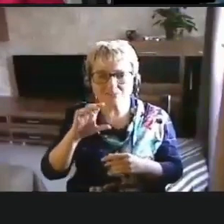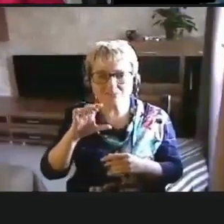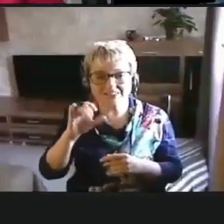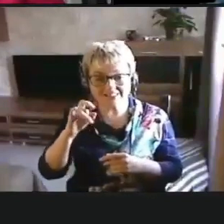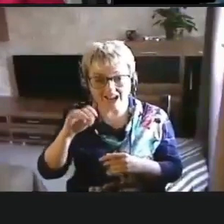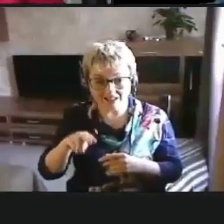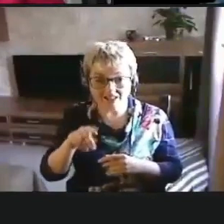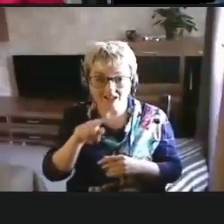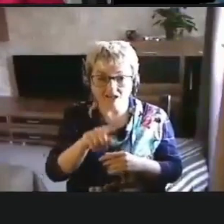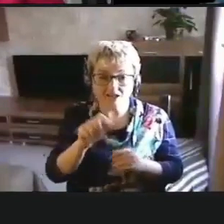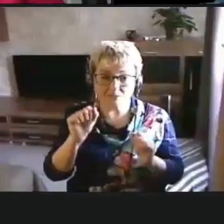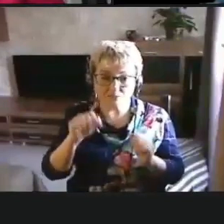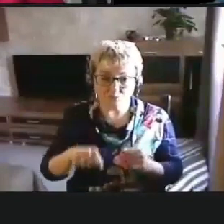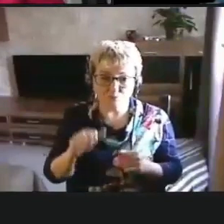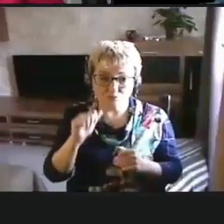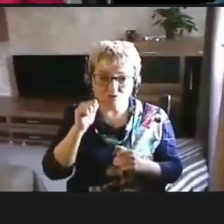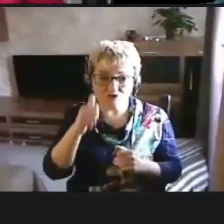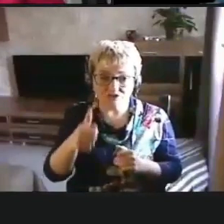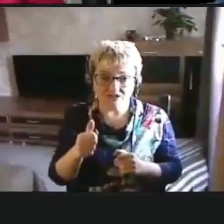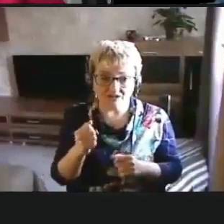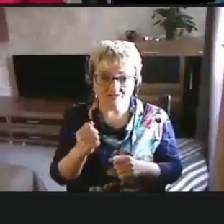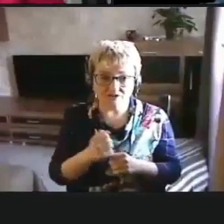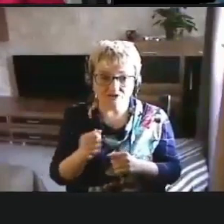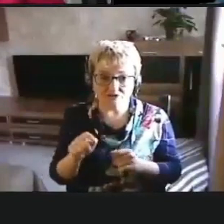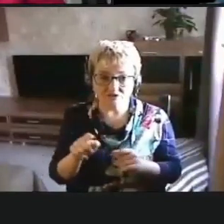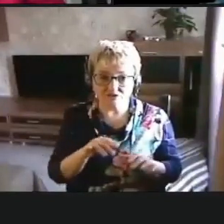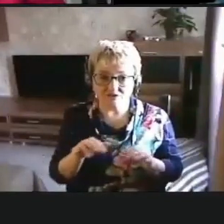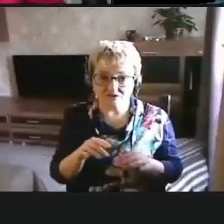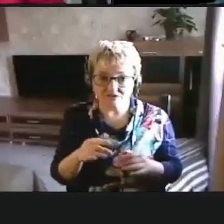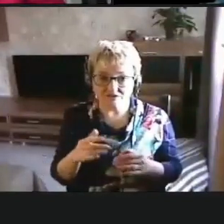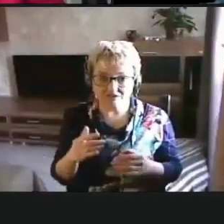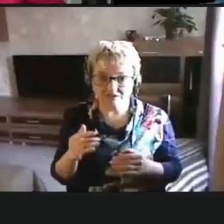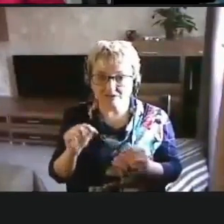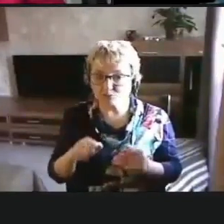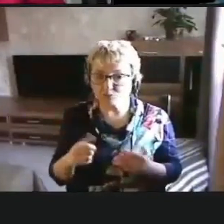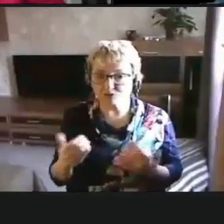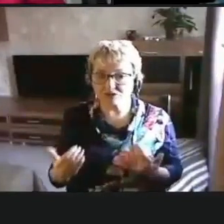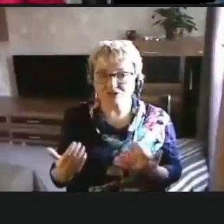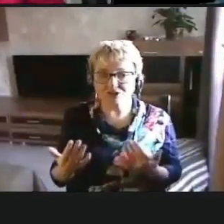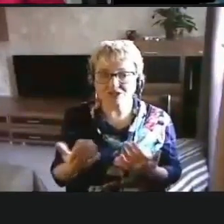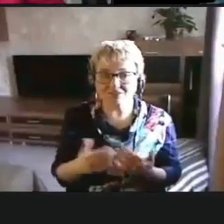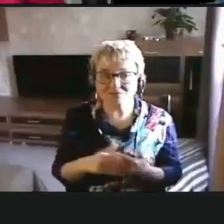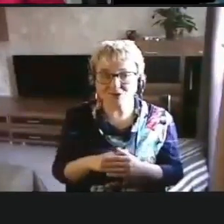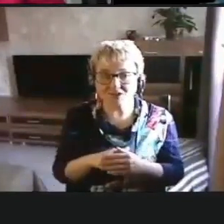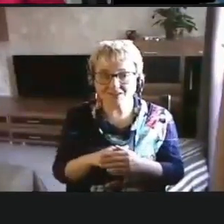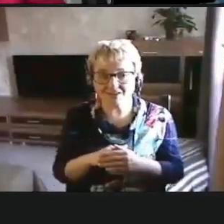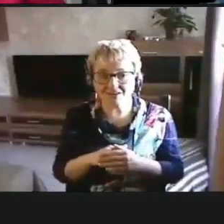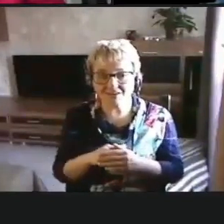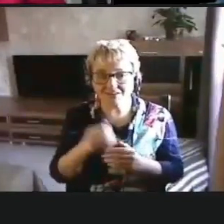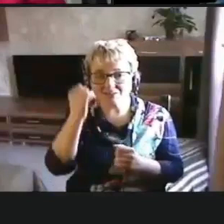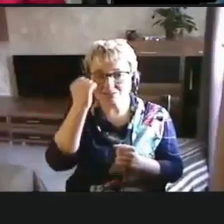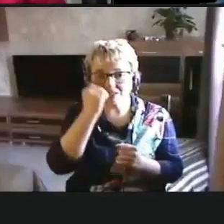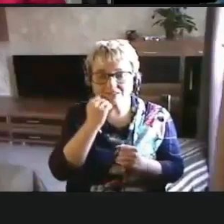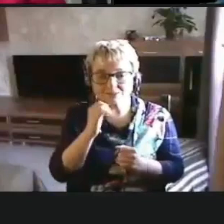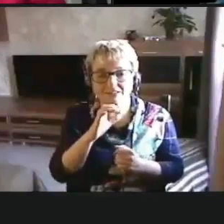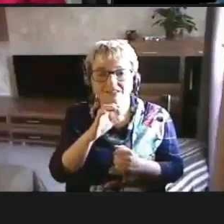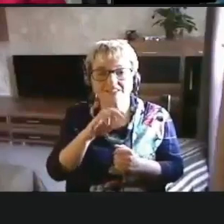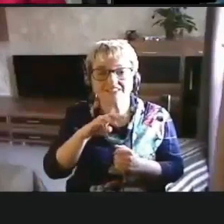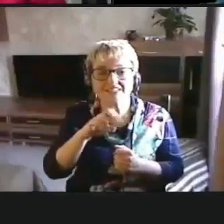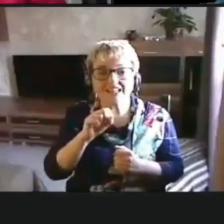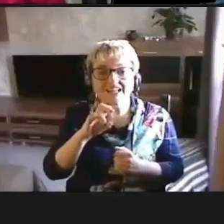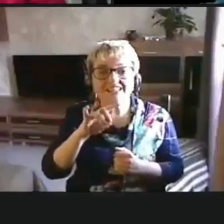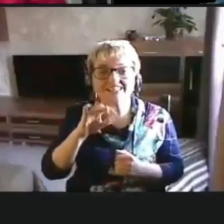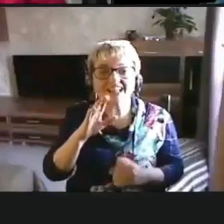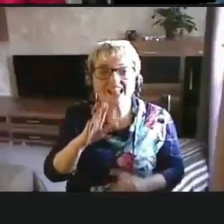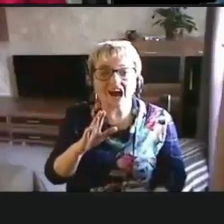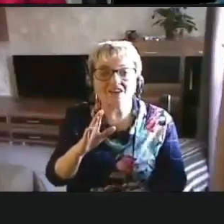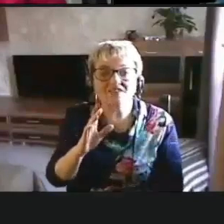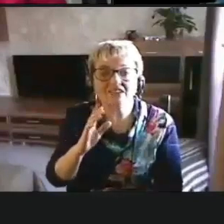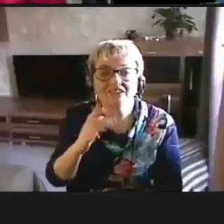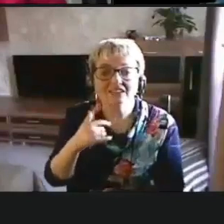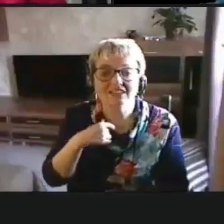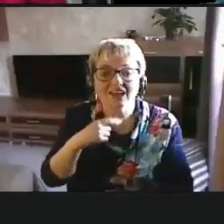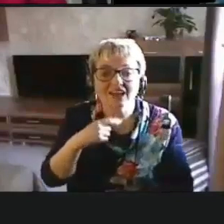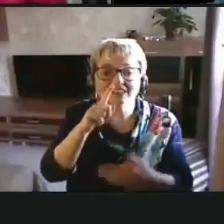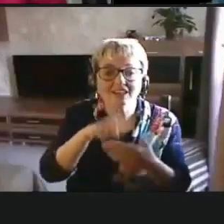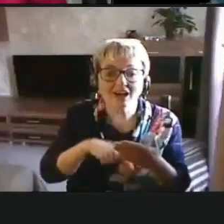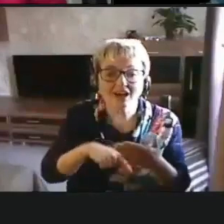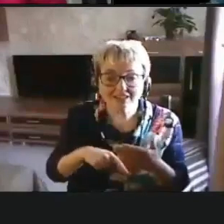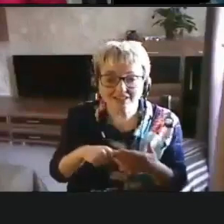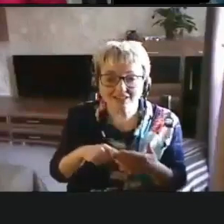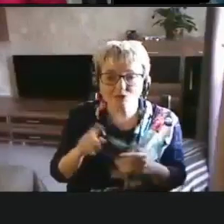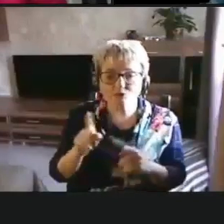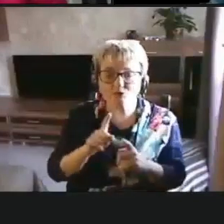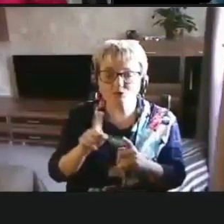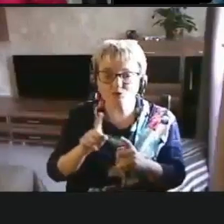вот они могут начать уже завтра. Сегодня могут. Спасибо. Станислав? Я очень надеюсь, что